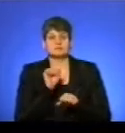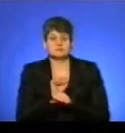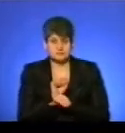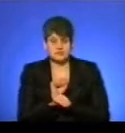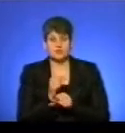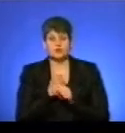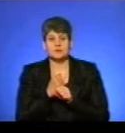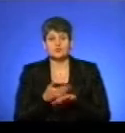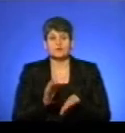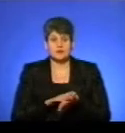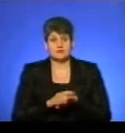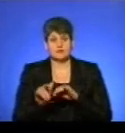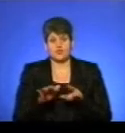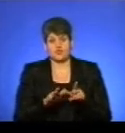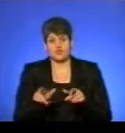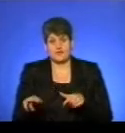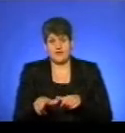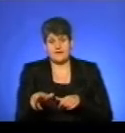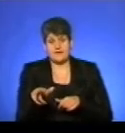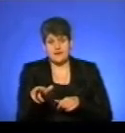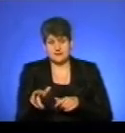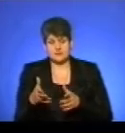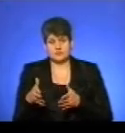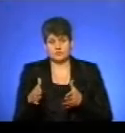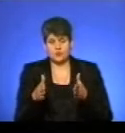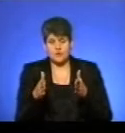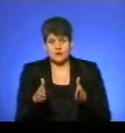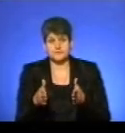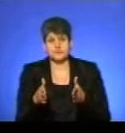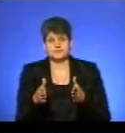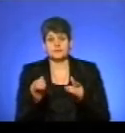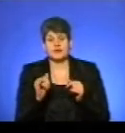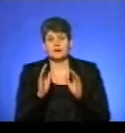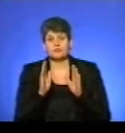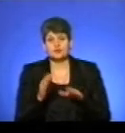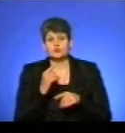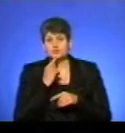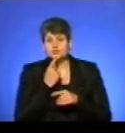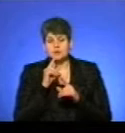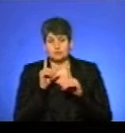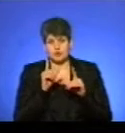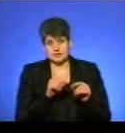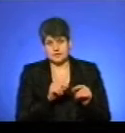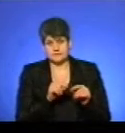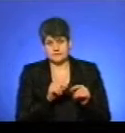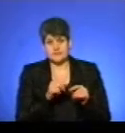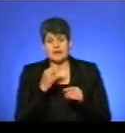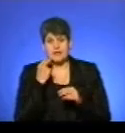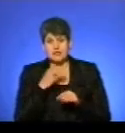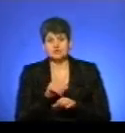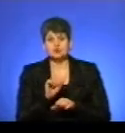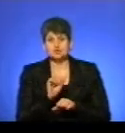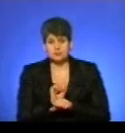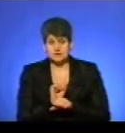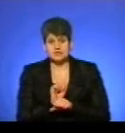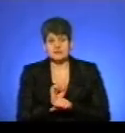ускладення руху на ділянках дороги і буде затруднений проїзд. Краще зупинитися в